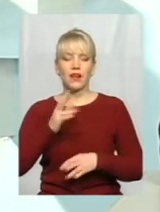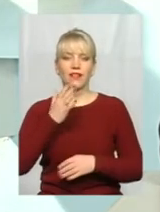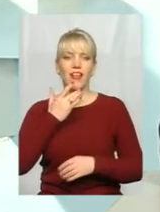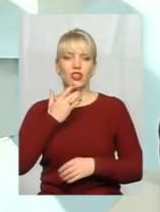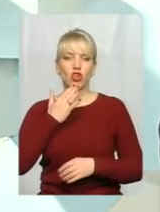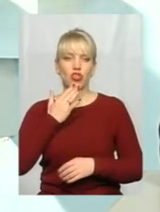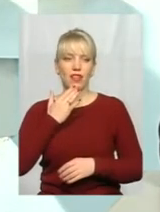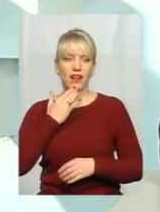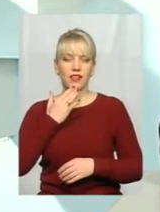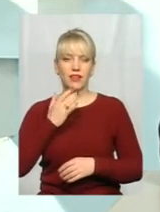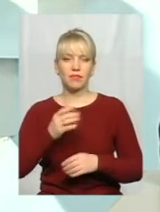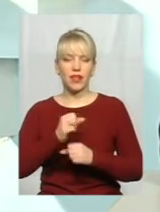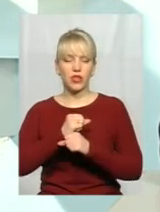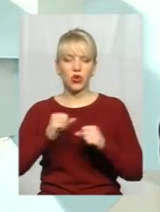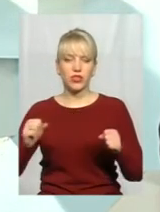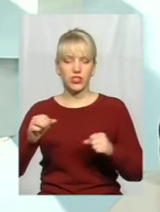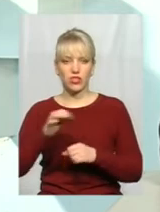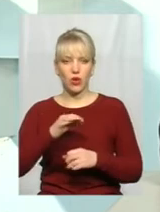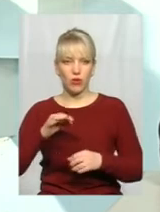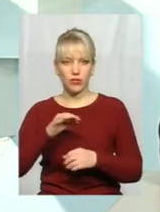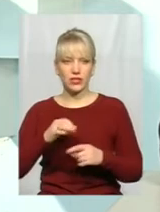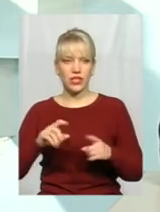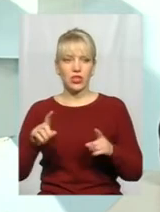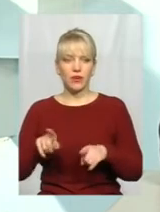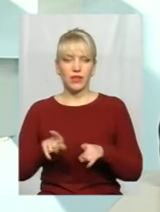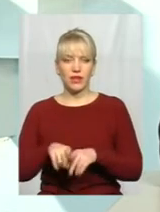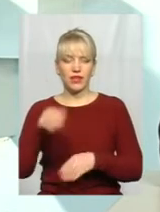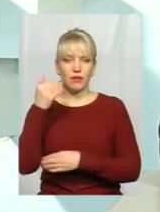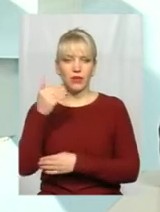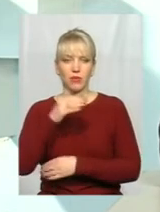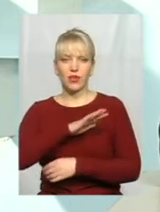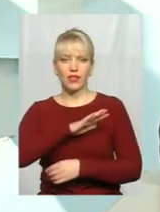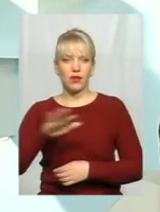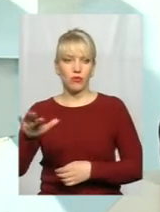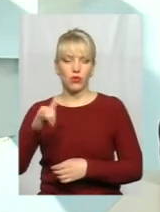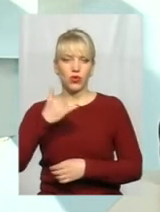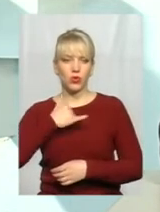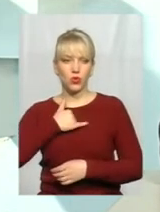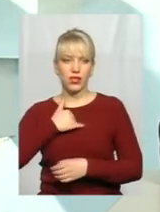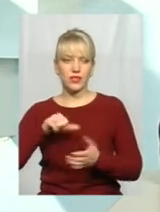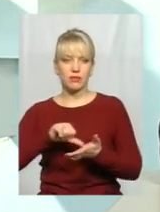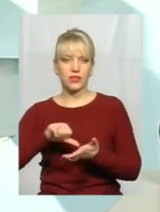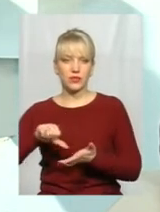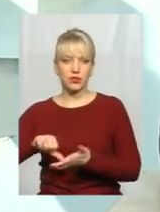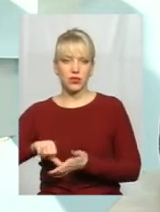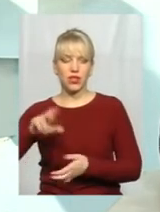-патріотична область, щоб такі прапори не були у нас присутні